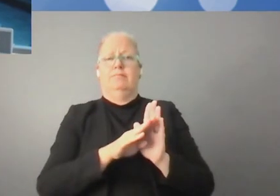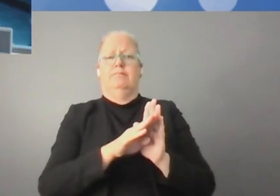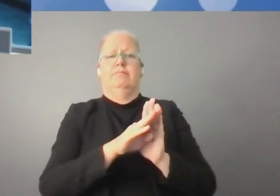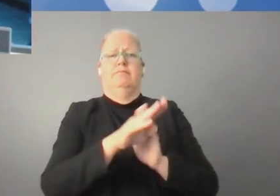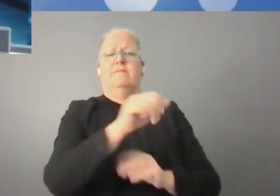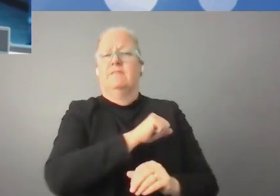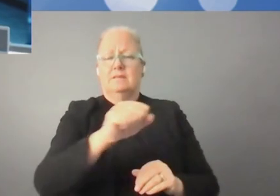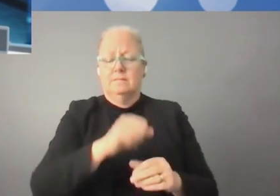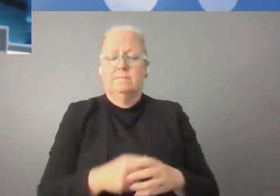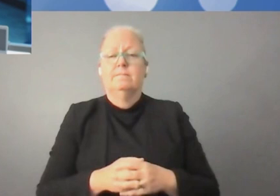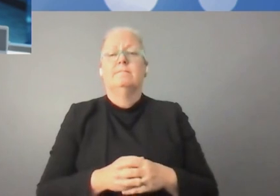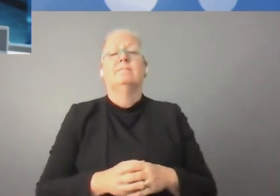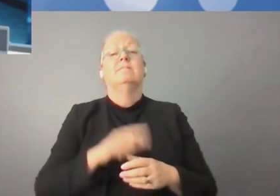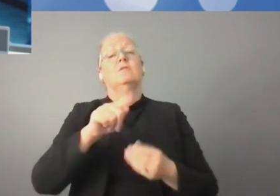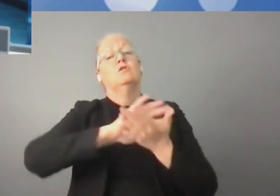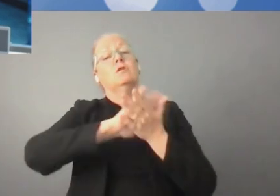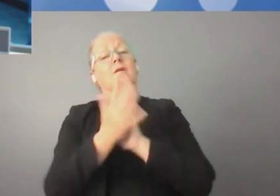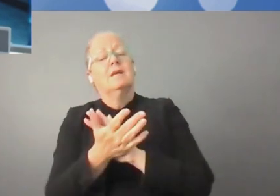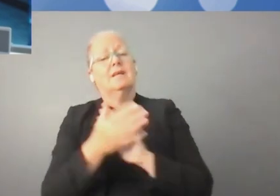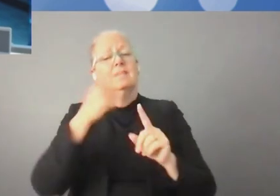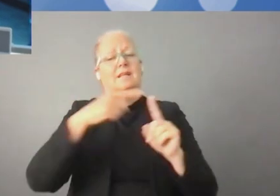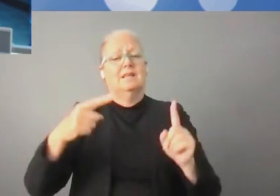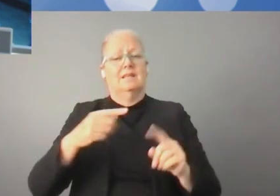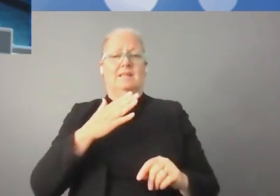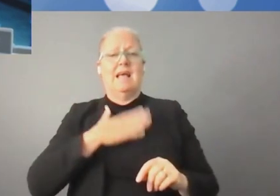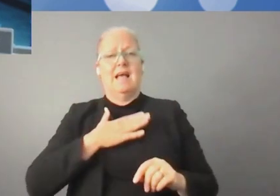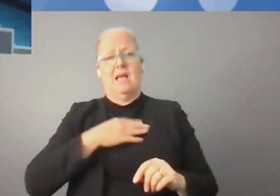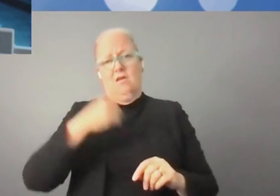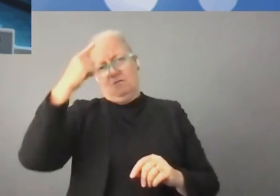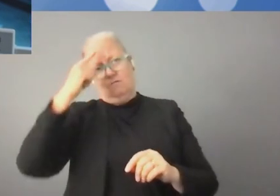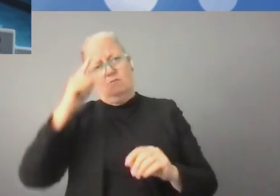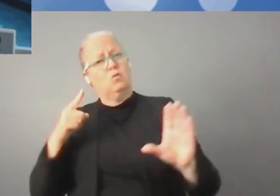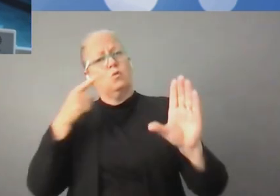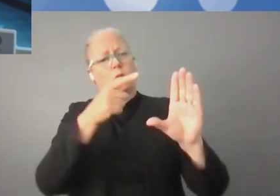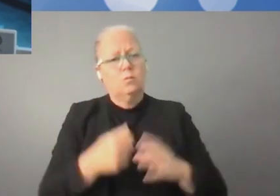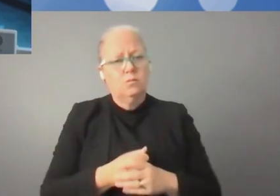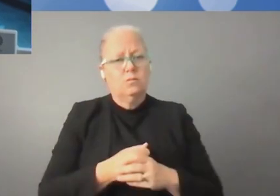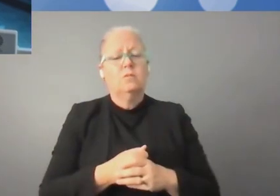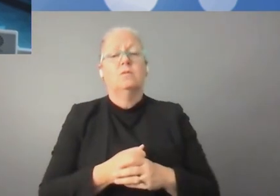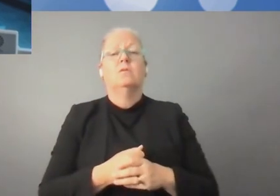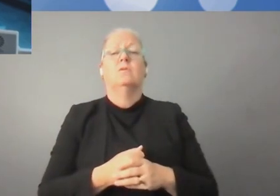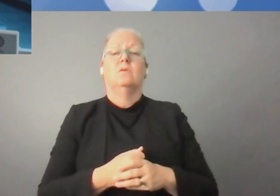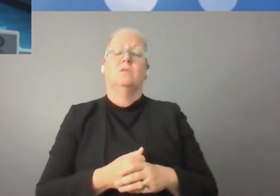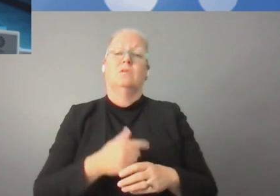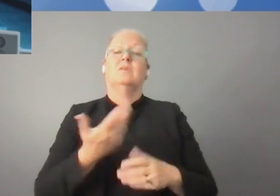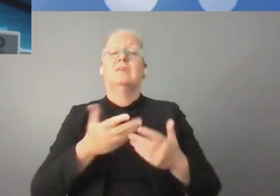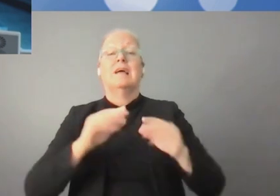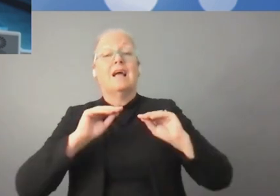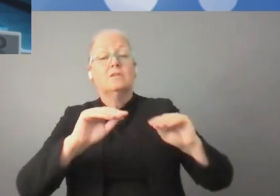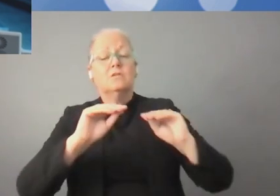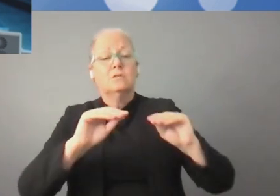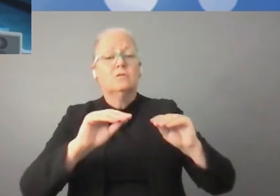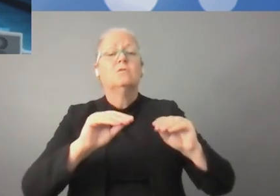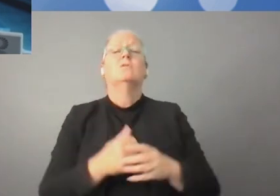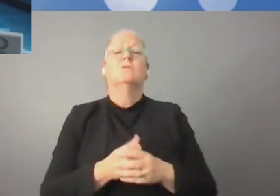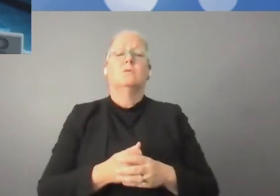'économie se développe particulièrement vite. Les évolutions numériques sont un objectif commun pour